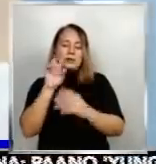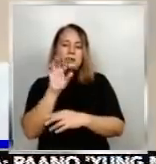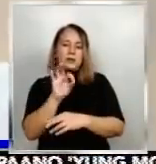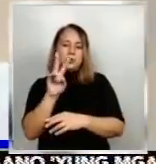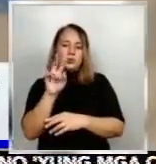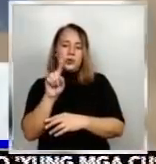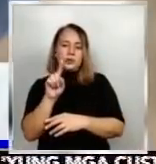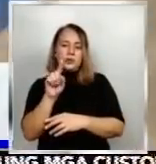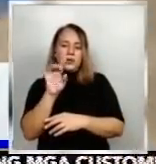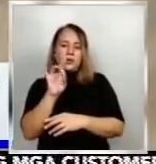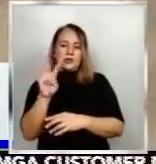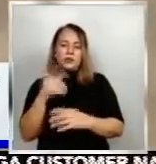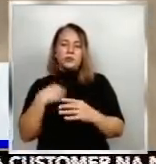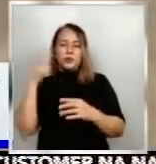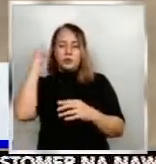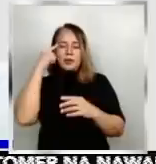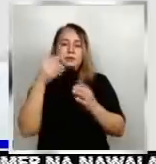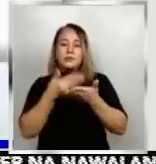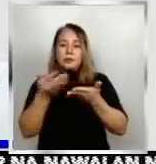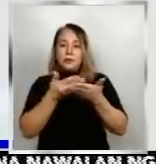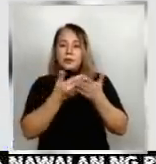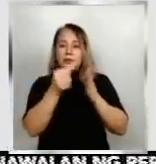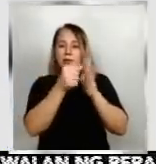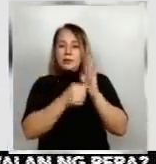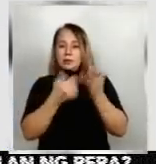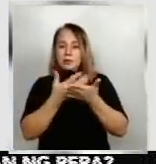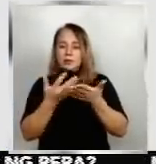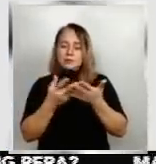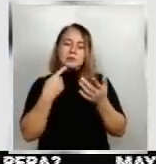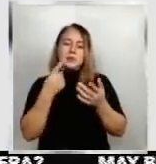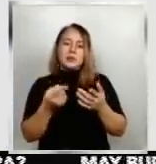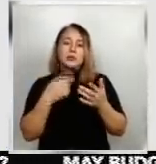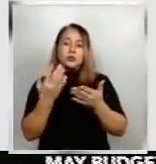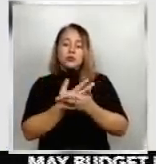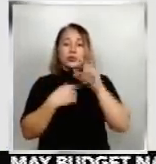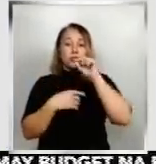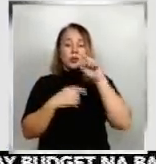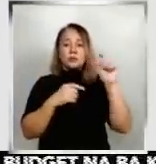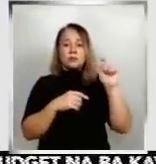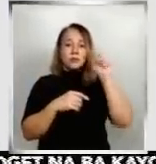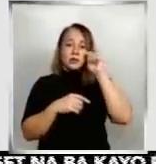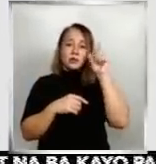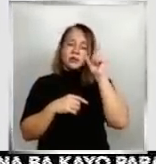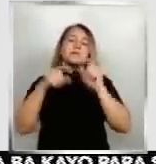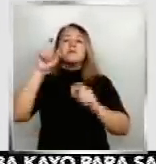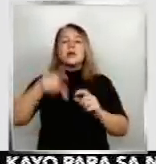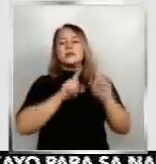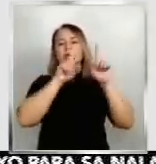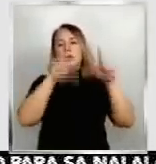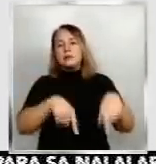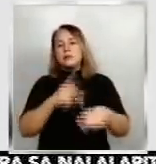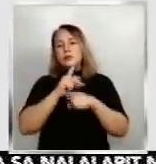Procurement Act ang pagbili nila ng mga hiringgilya. Sa panibagong tweet ni Locsin sabi niya dapat daw sinagot ng profesional ang alok.